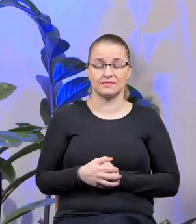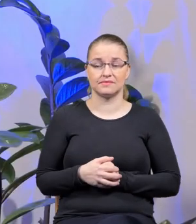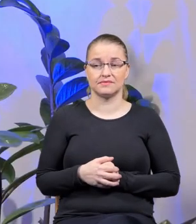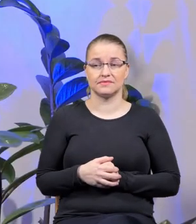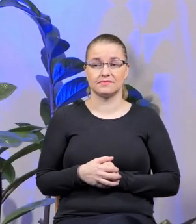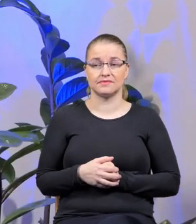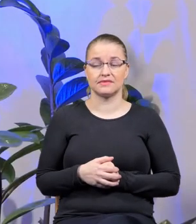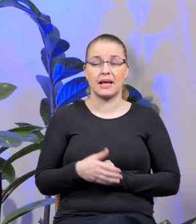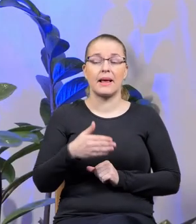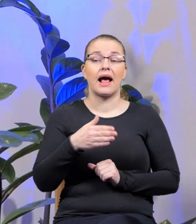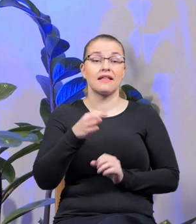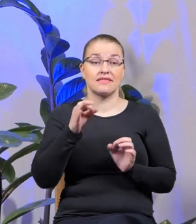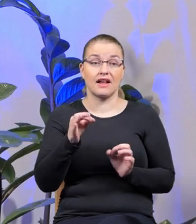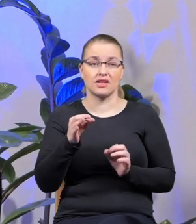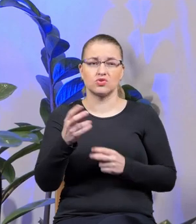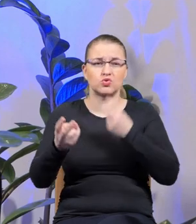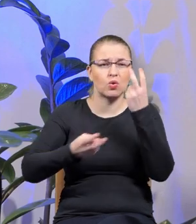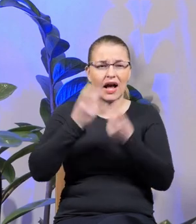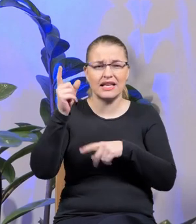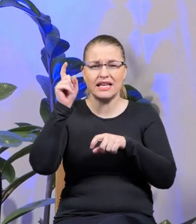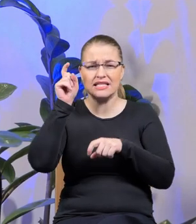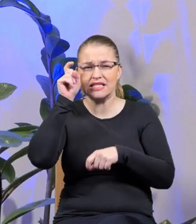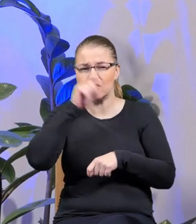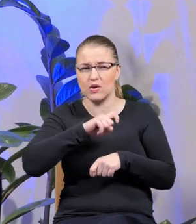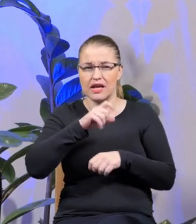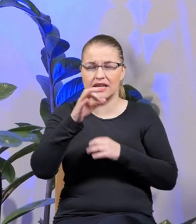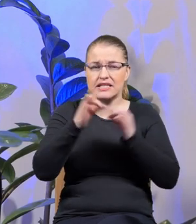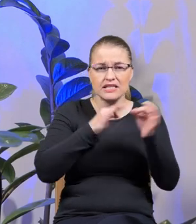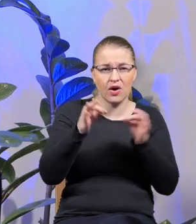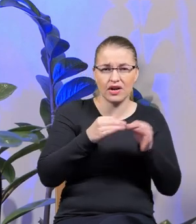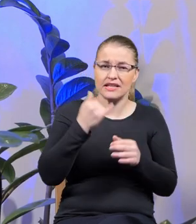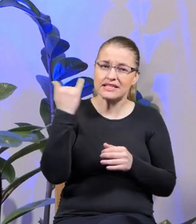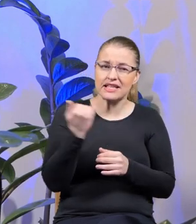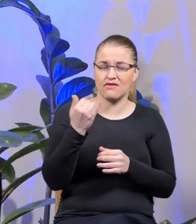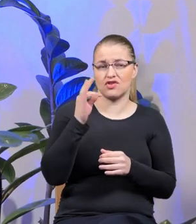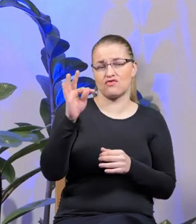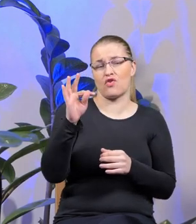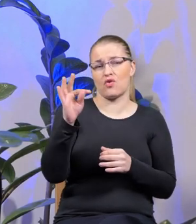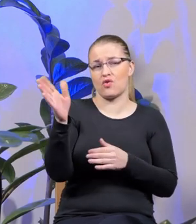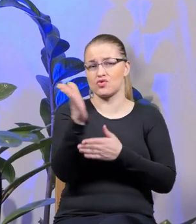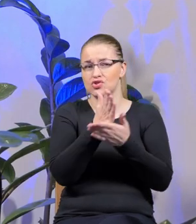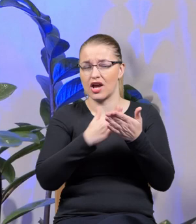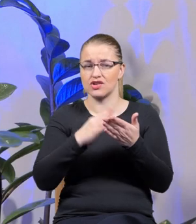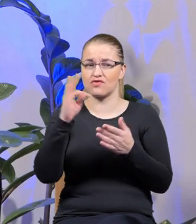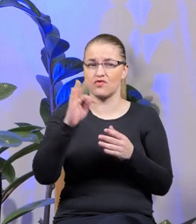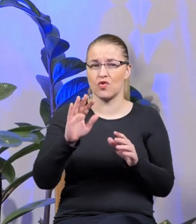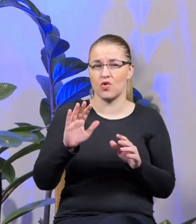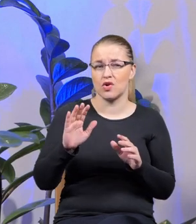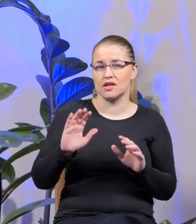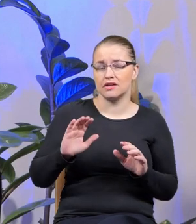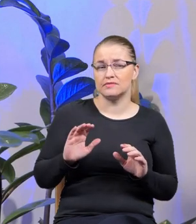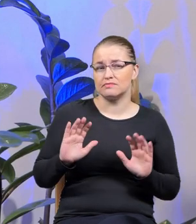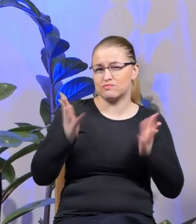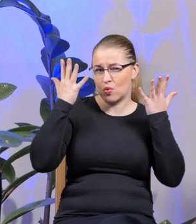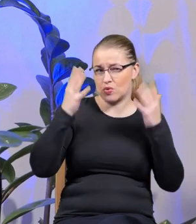Martin, ale to dropienie złych historii to jest zawsze część twojego buntu. I teraz rzeczywiście